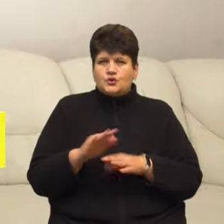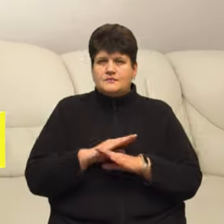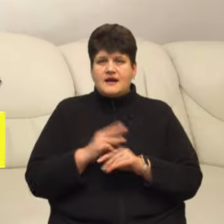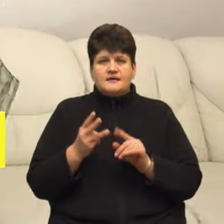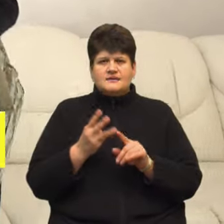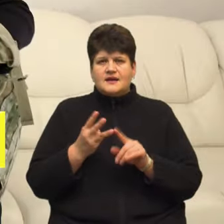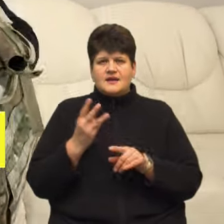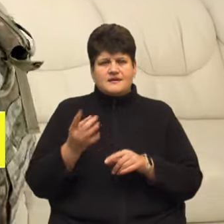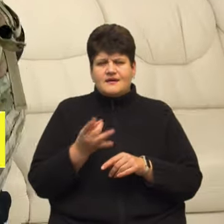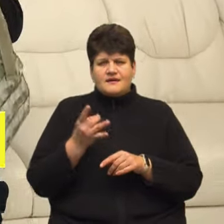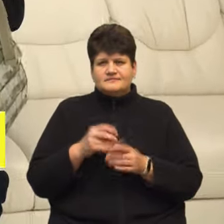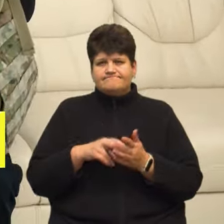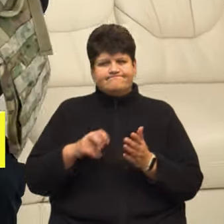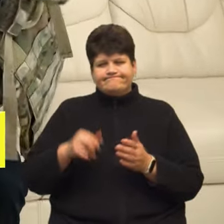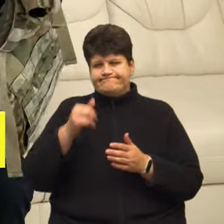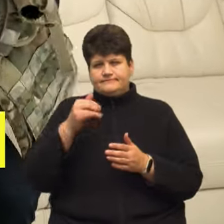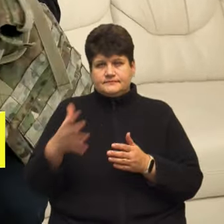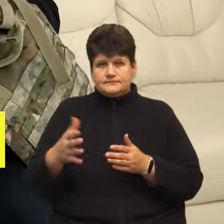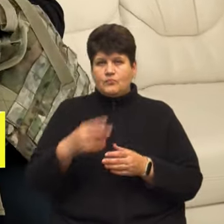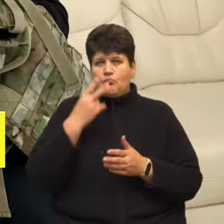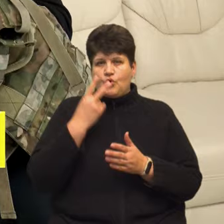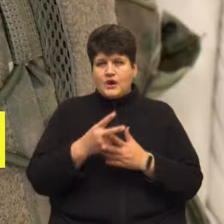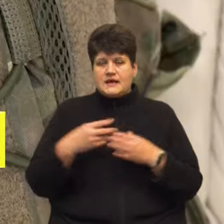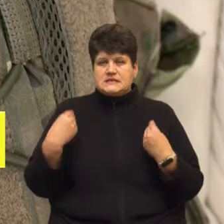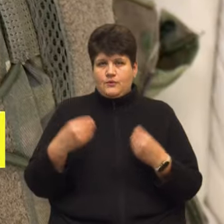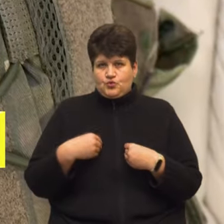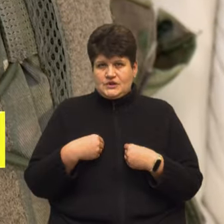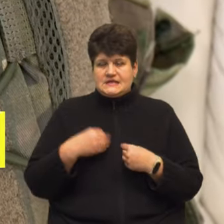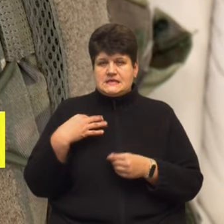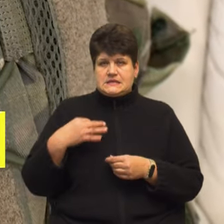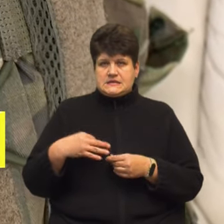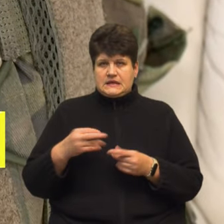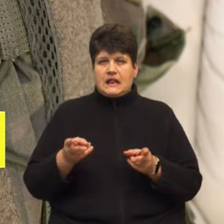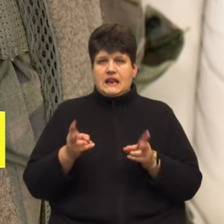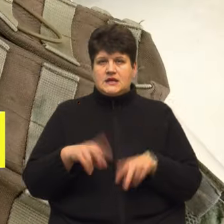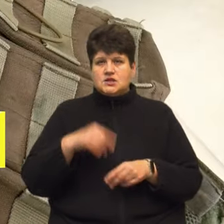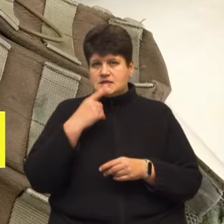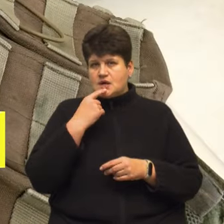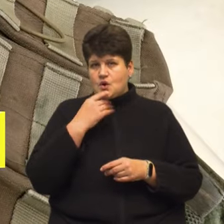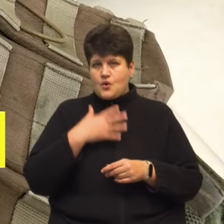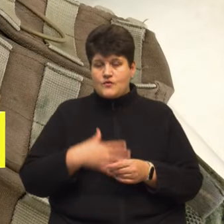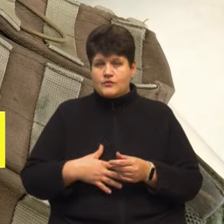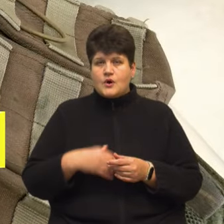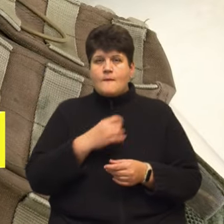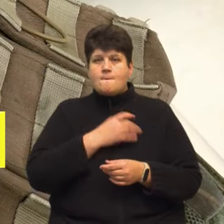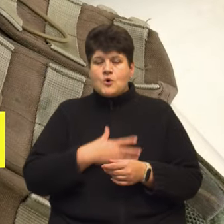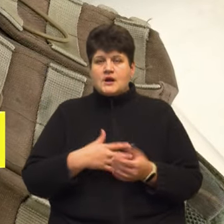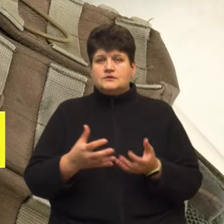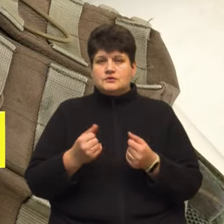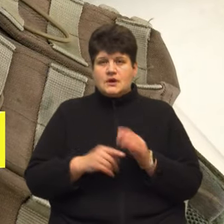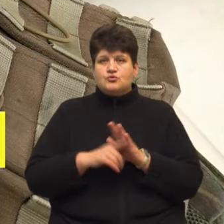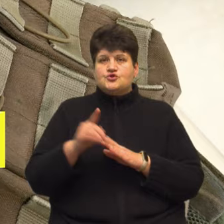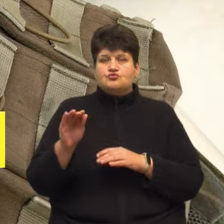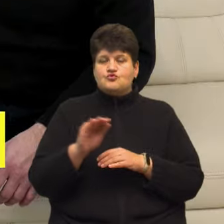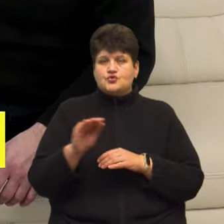уникнути її не вдалося. Віктор Оздеп показує амуніцію сина, на якій залишилася кров. Поранення Василь отримав на початку жовтня.